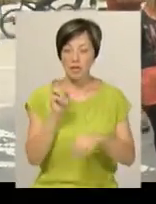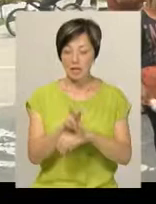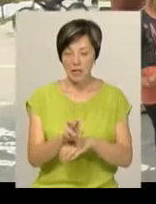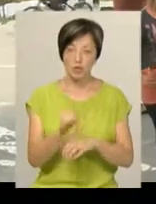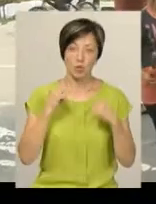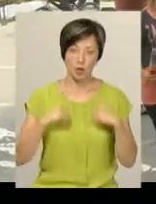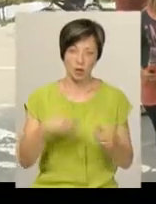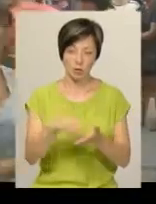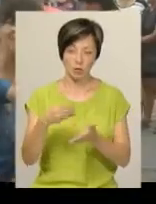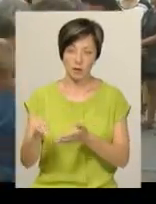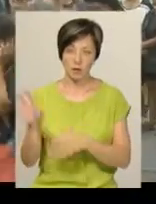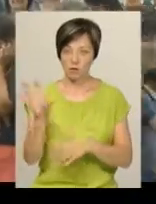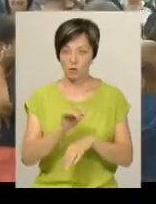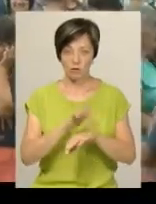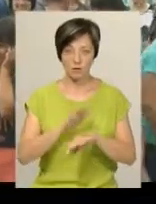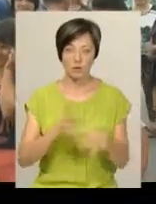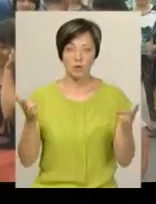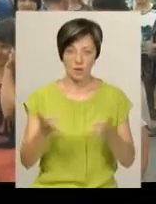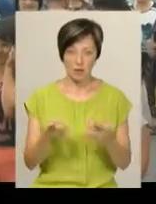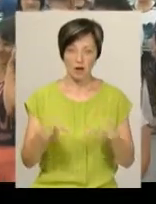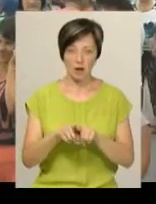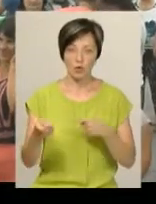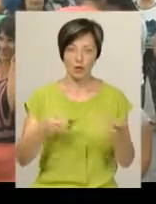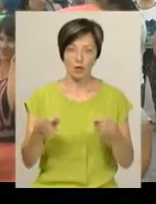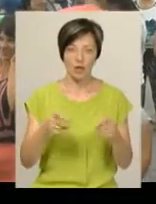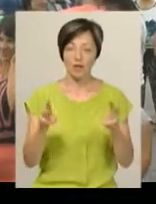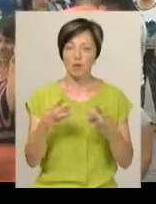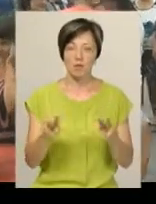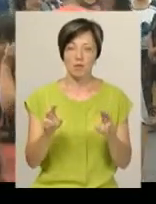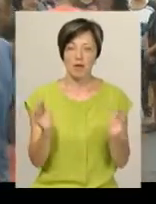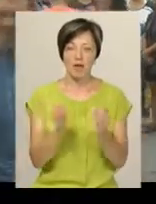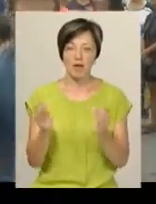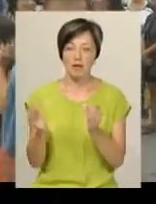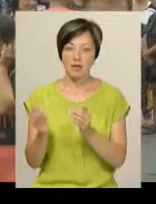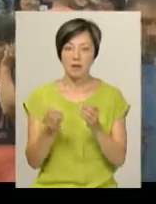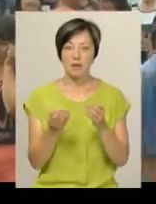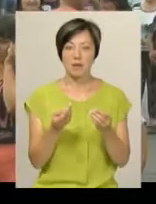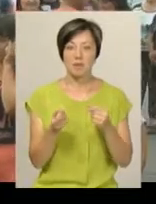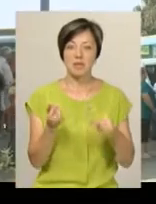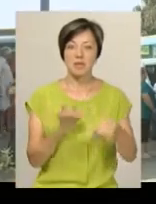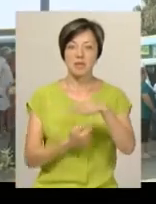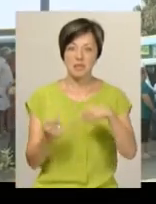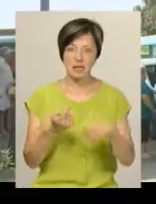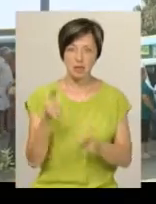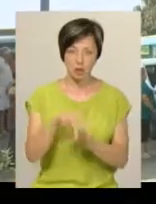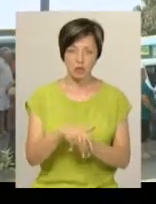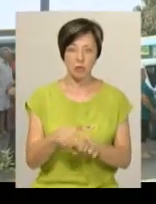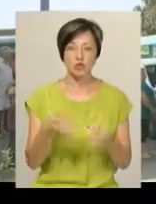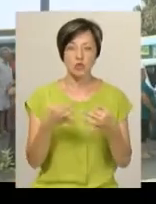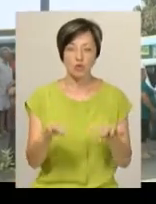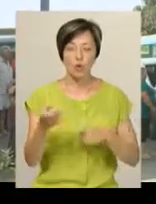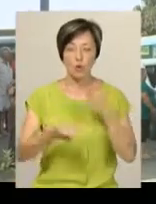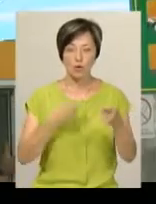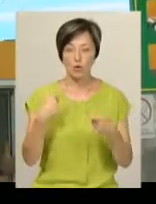спокійно скупитися. Тут, я вважаю, потрібна буде така торгівля і не потрібно маленький бізнес просто прижимати. Дозволити роздрібну